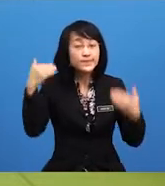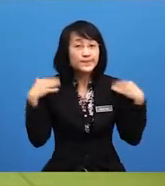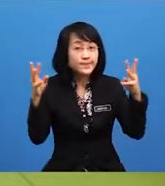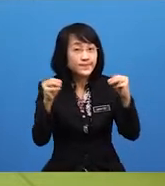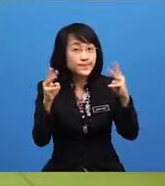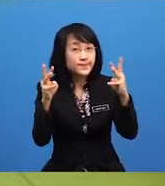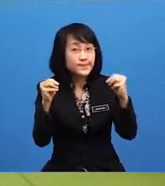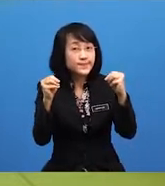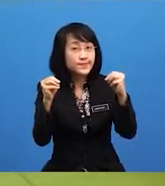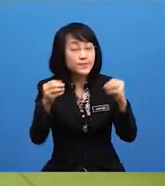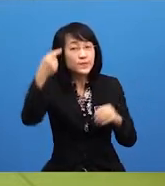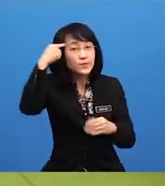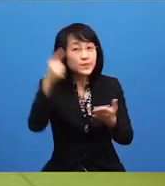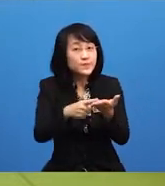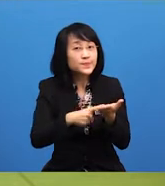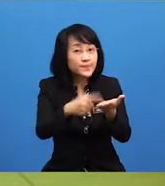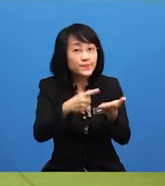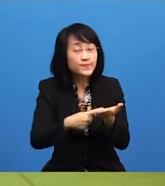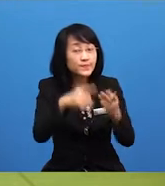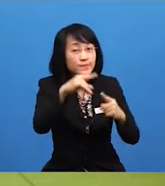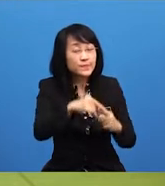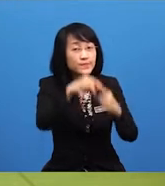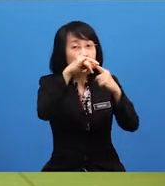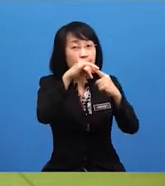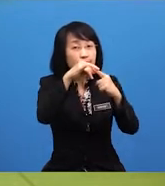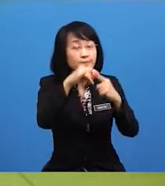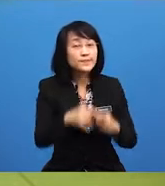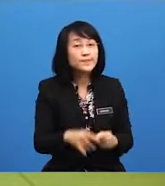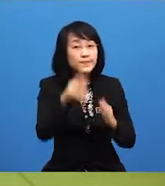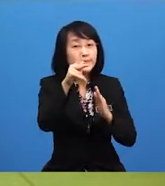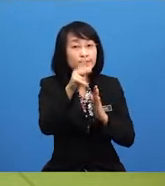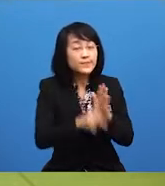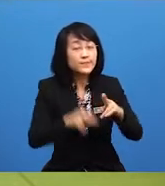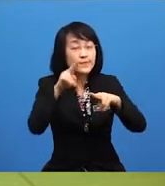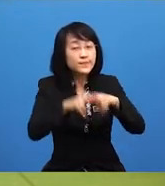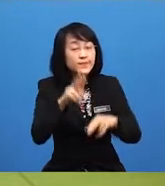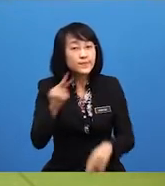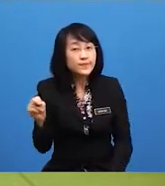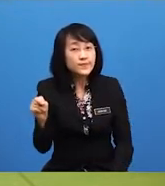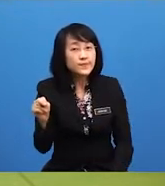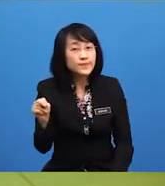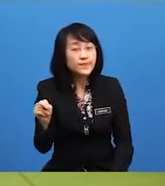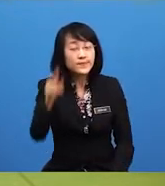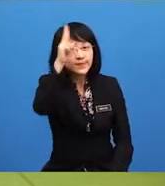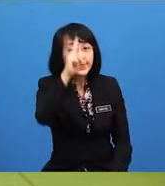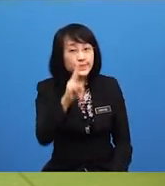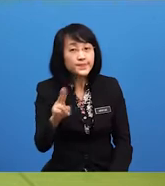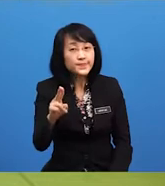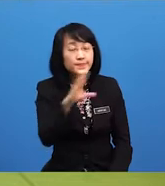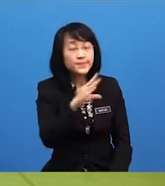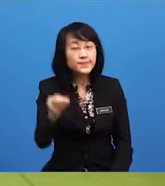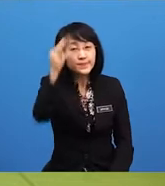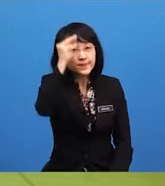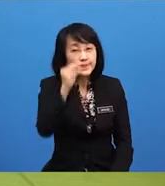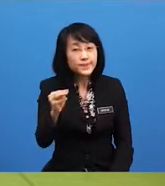mesyuarat bagi membincangkan keistimewaan kedudukan kehormatan dan